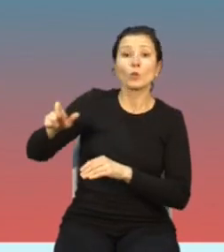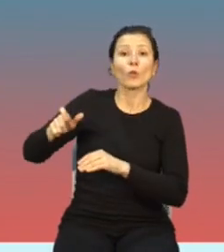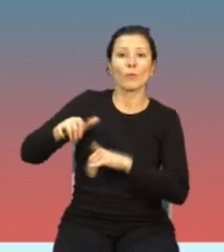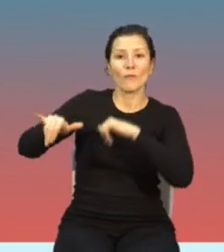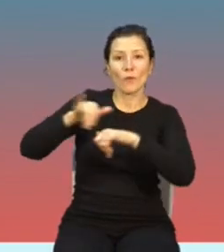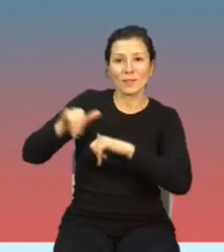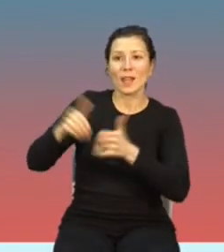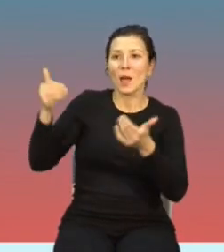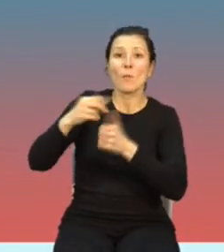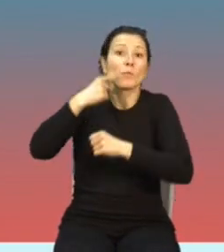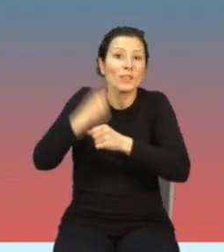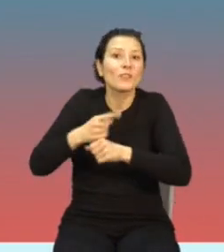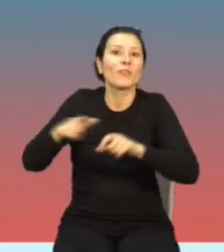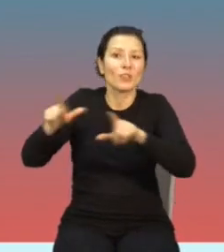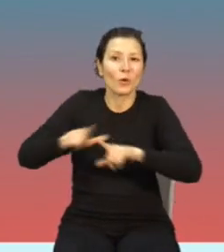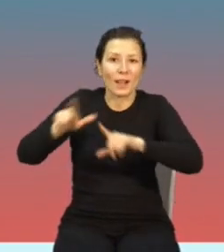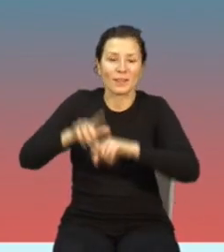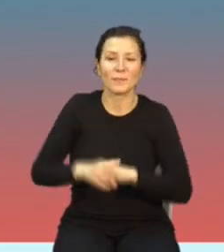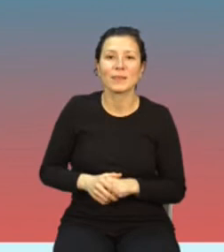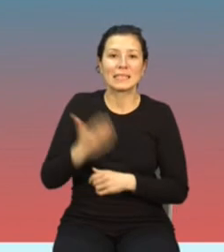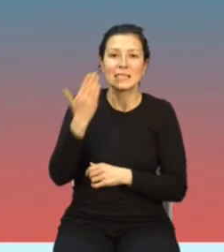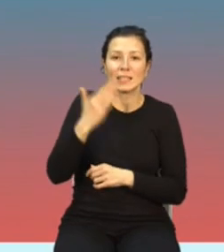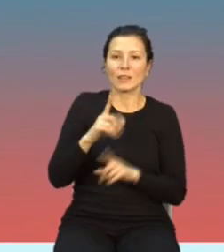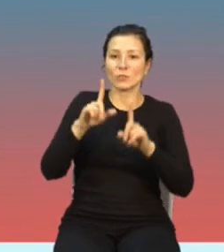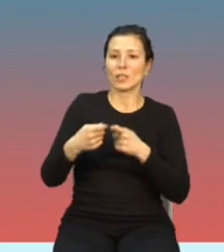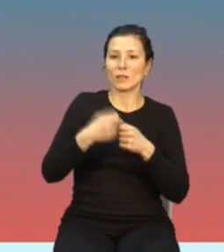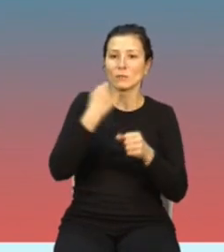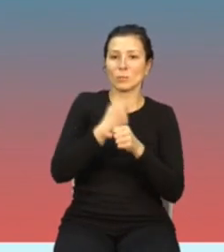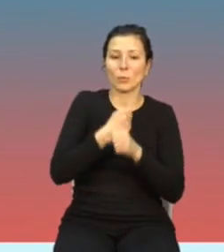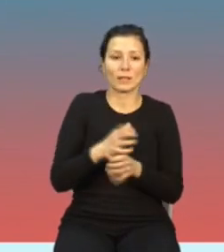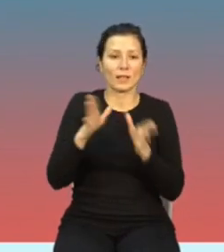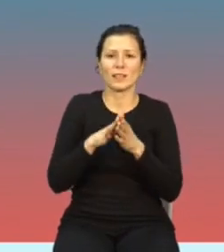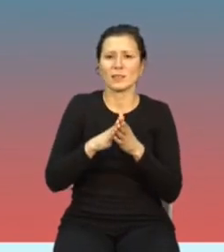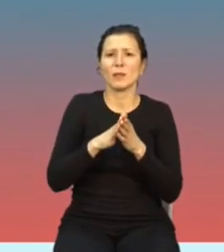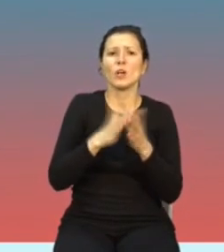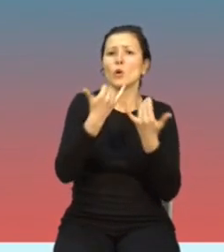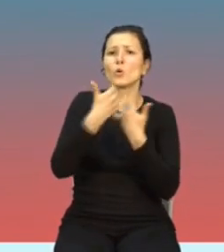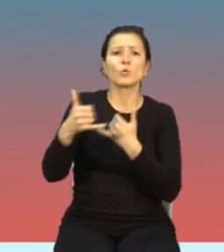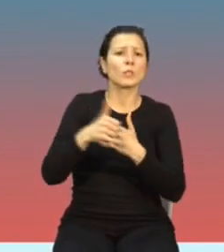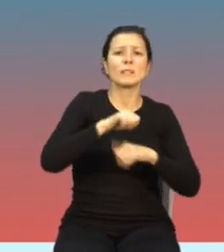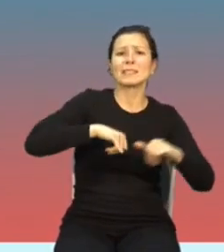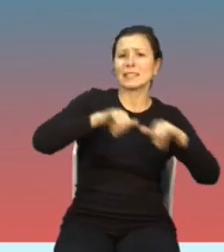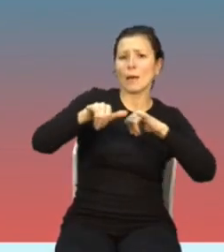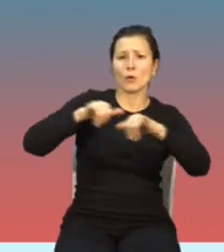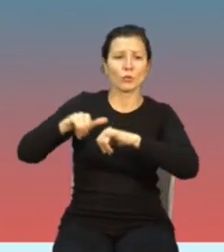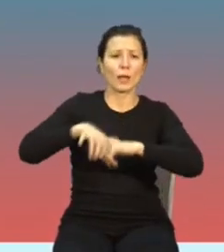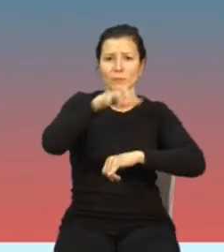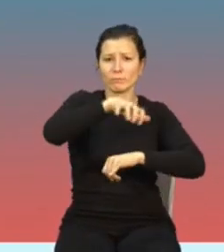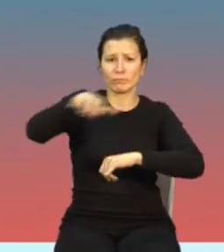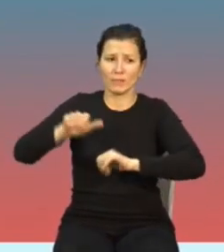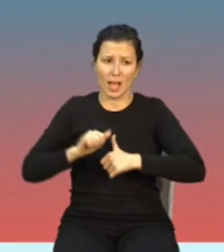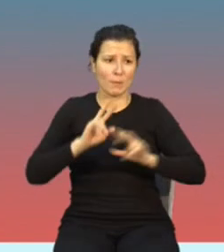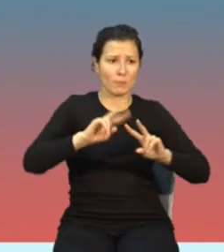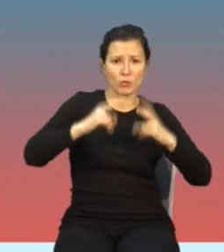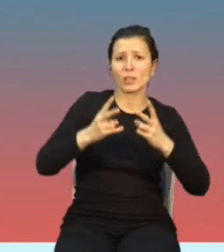na przykład niedawno podjęliśmy współpracę z całym szeregiem samorządów, by przedstawić im rzeczywiste informacje.